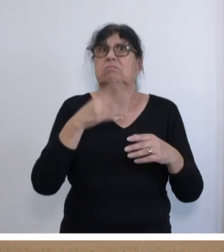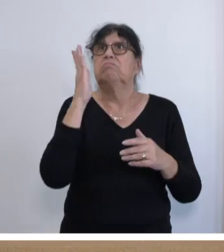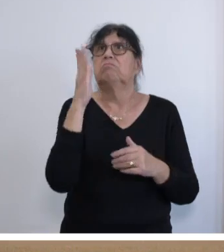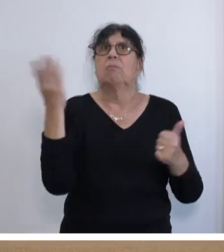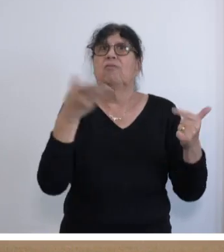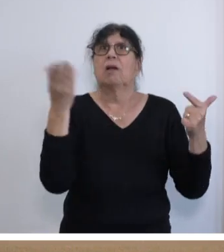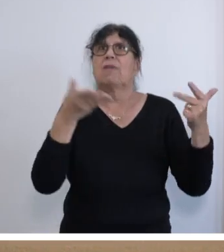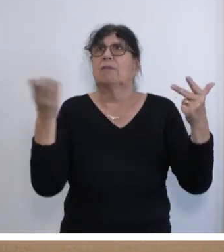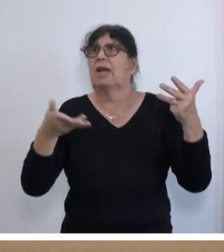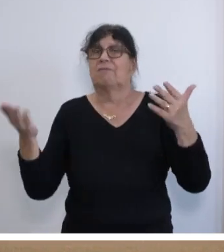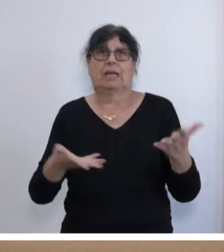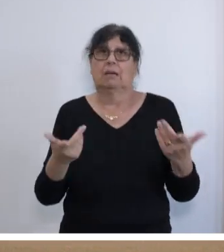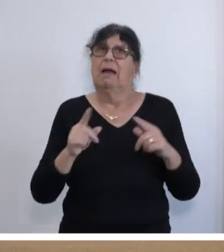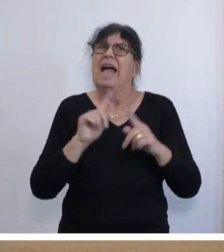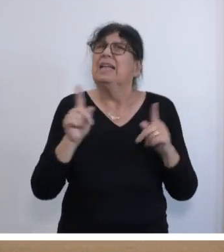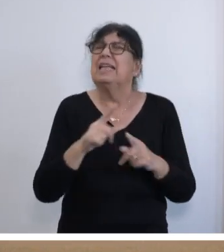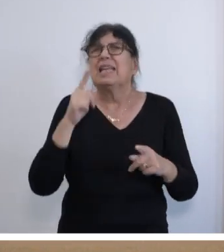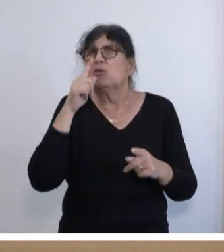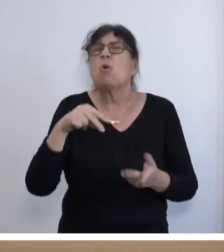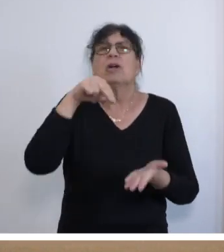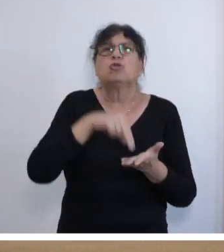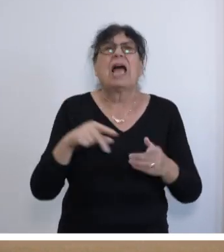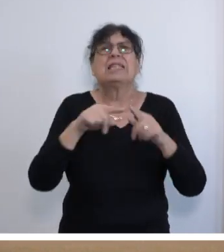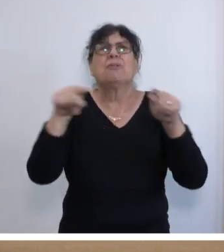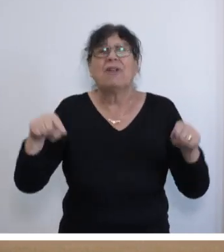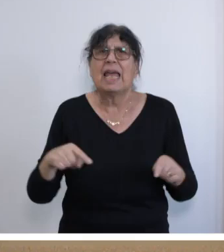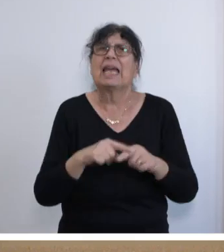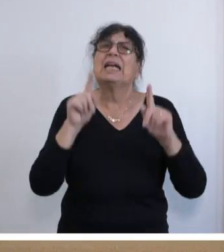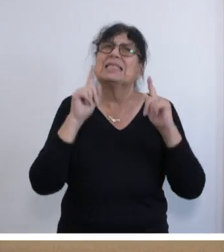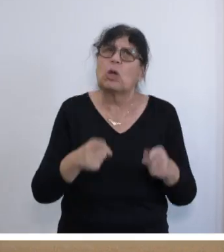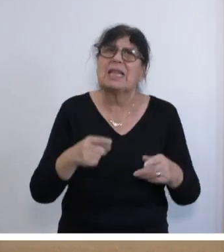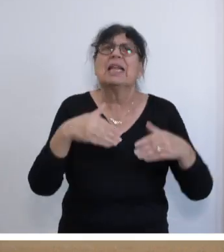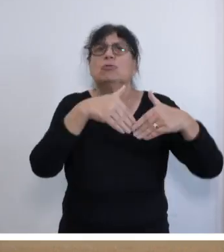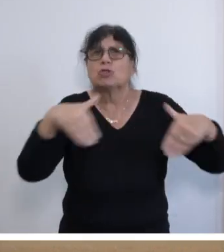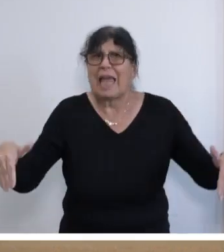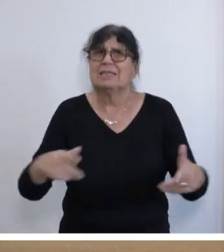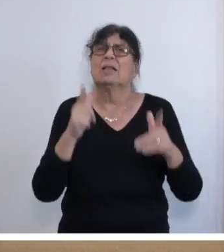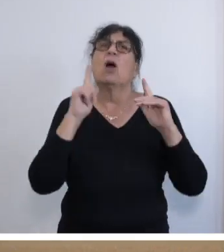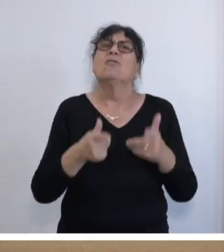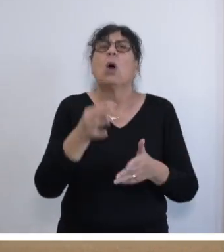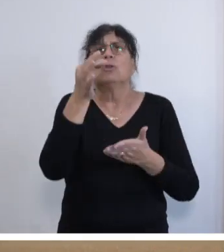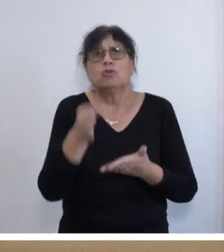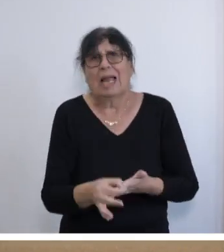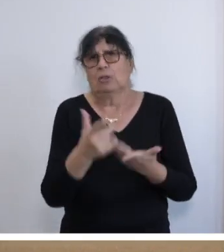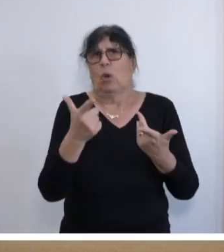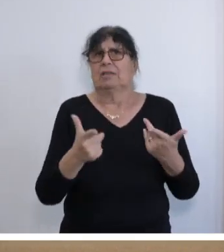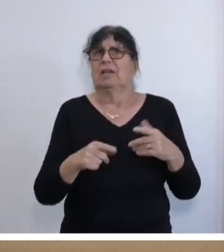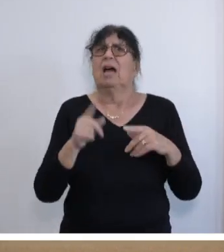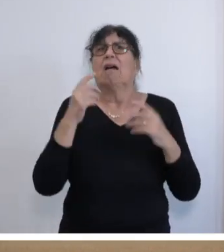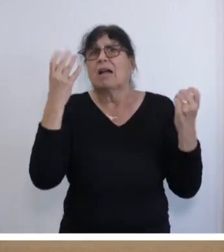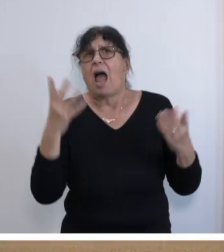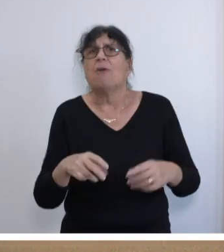so rekultiviert werden. Es geht nicht um die reine Standfläche, es geht um die maximalen Schneisen, um die Standorte zu erreichen, natürlich um diese riesen Kräne